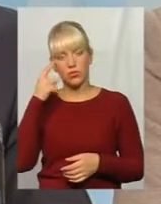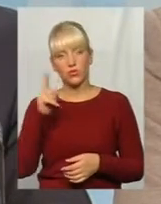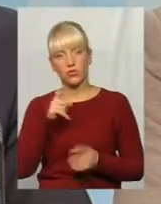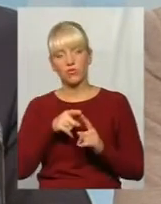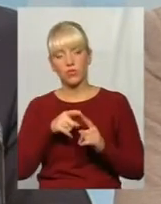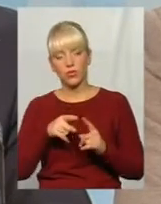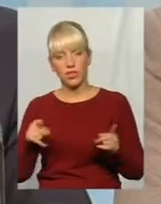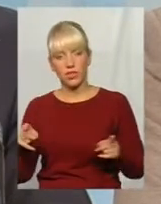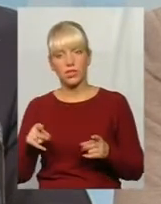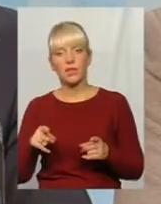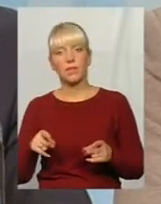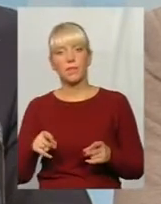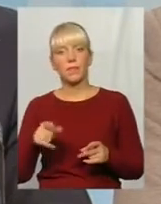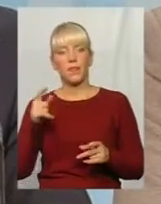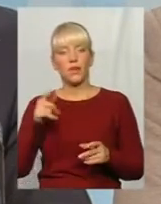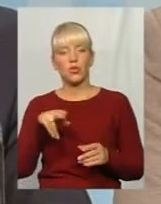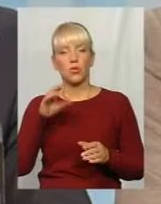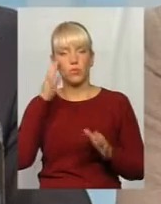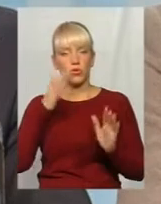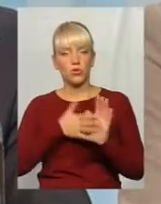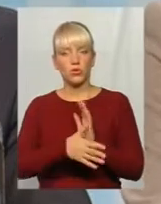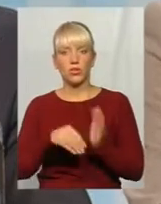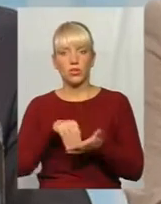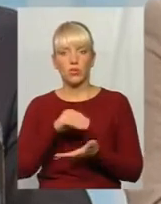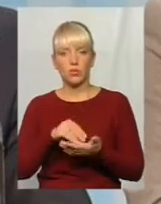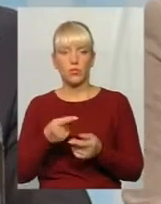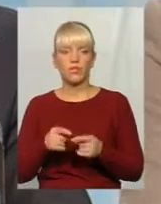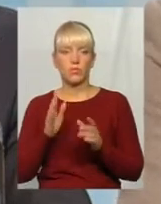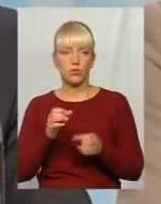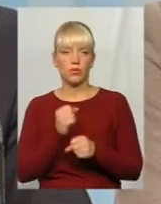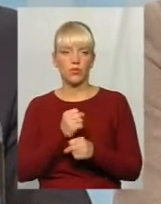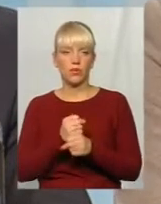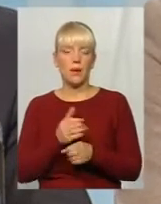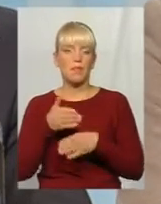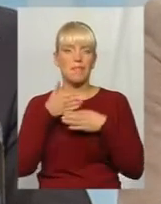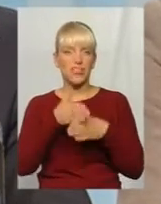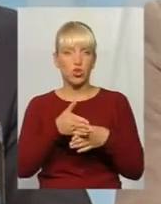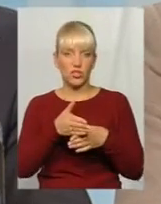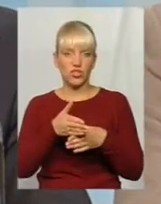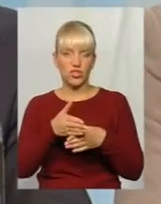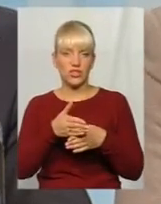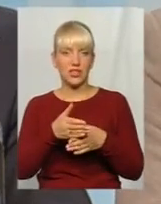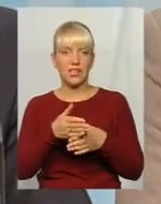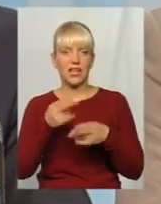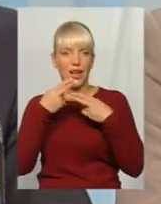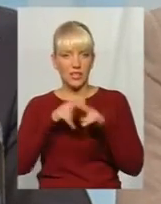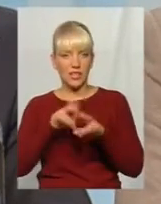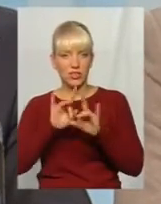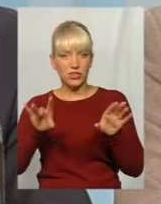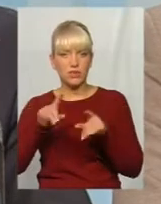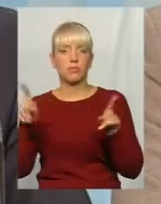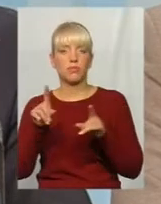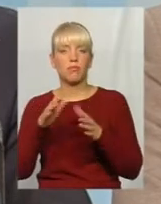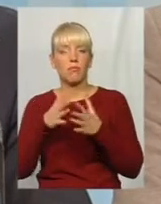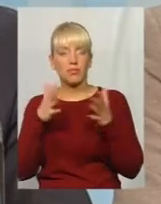аналогічно до прозору закупівлі, прозору продажі розроблять певні методичні рекомендації, більш детальніші з поясненнями